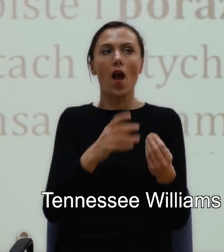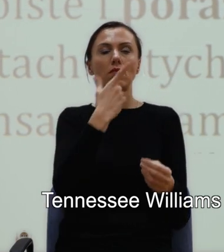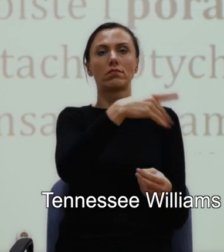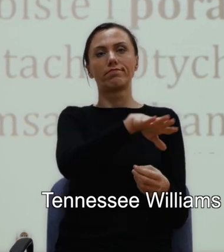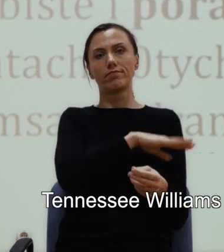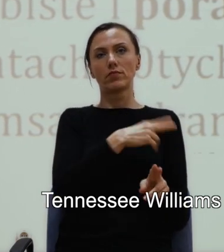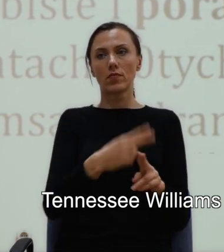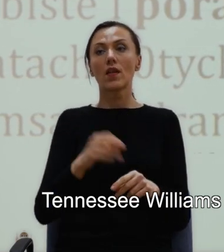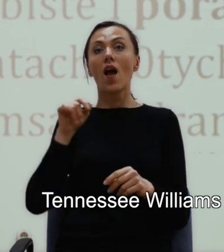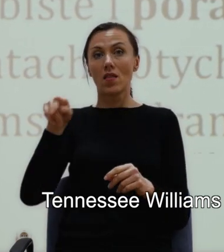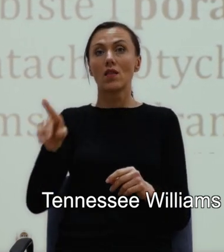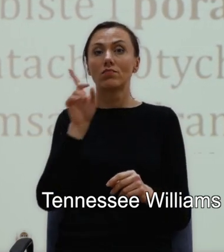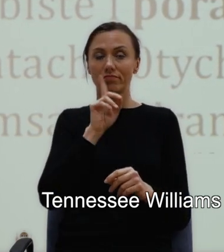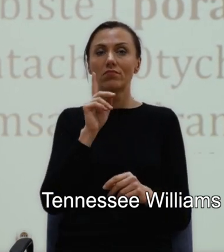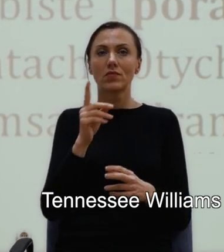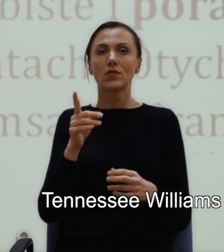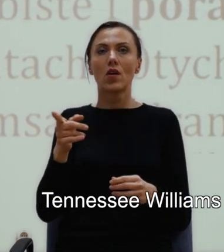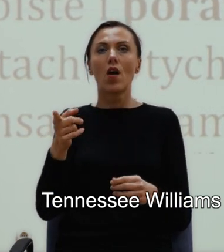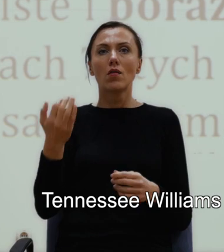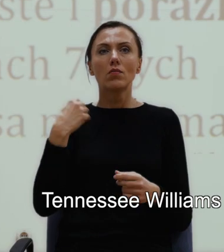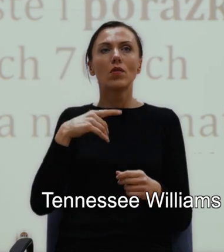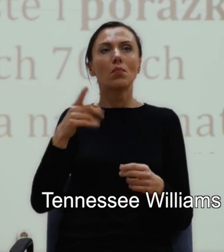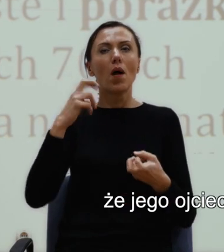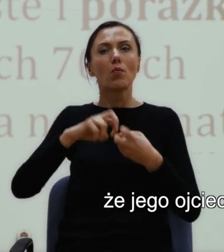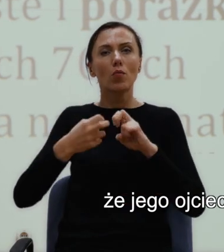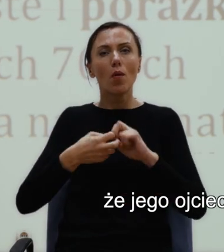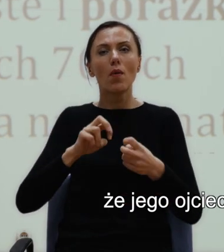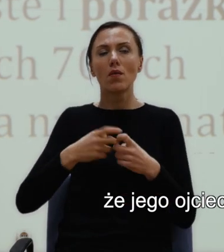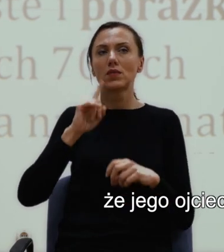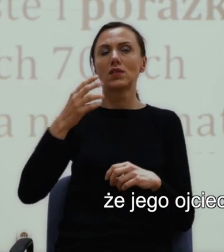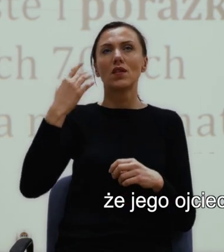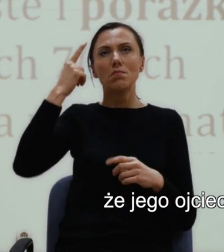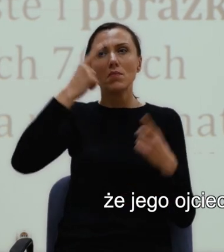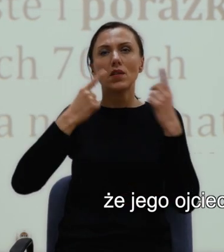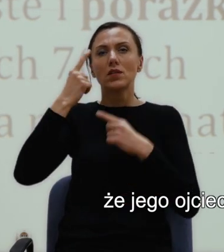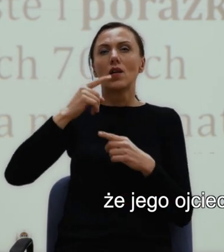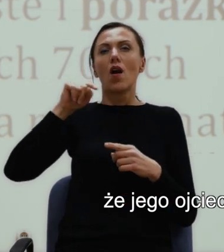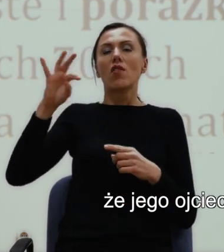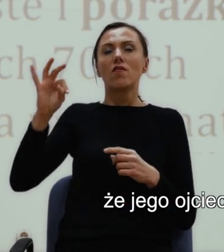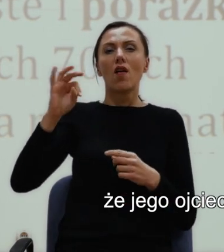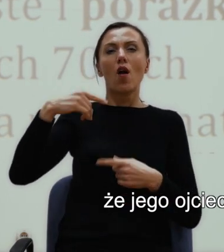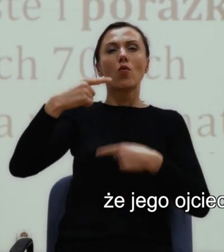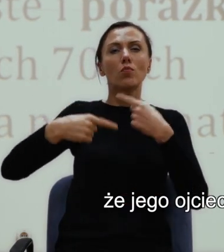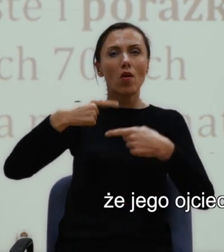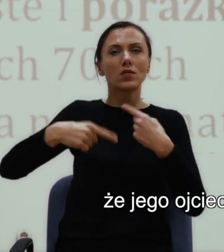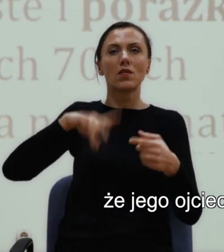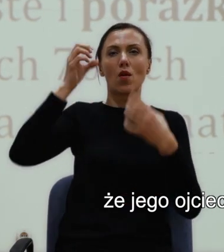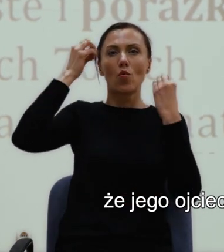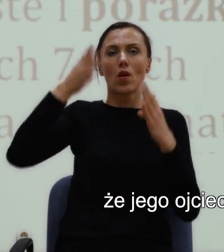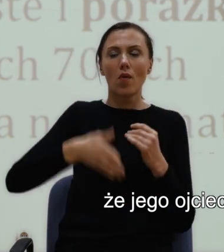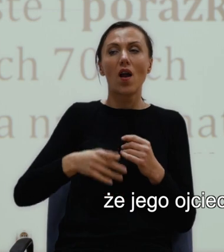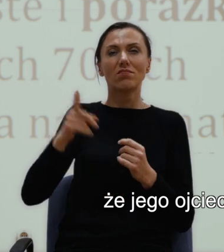patriarchalną kulturą południa, zmagał się z tym, że jego ojciec Cornelius nie mógł